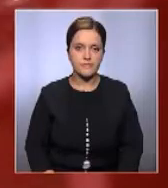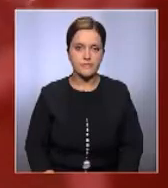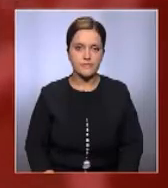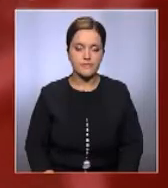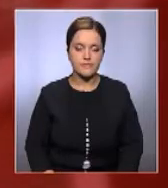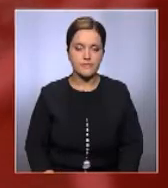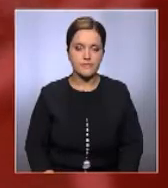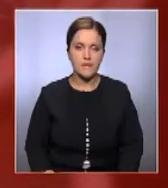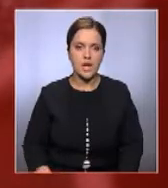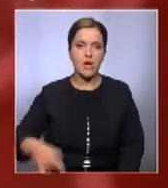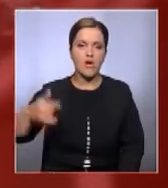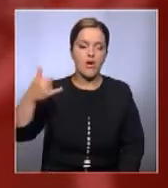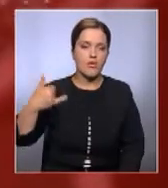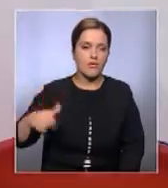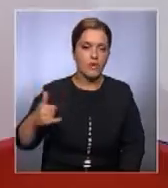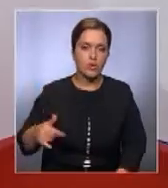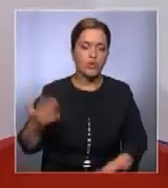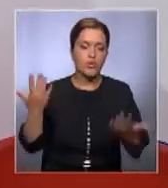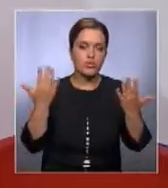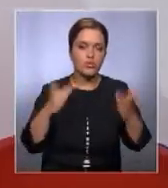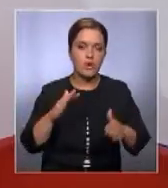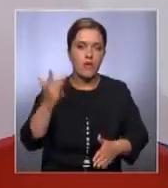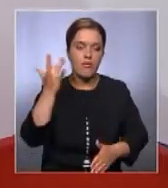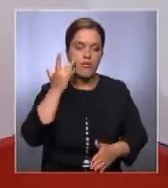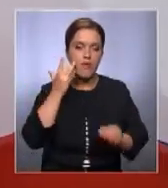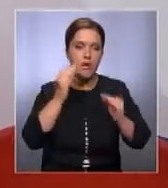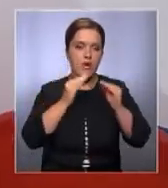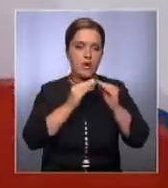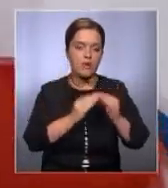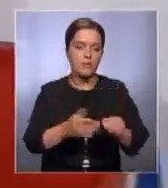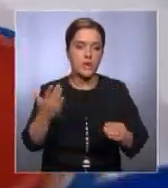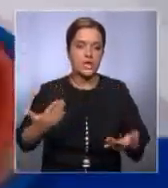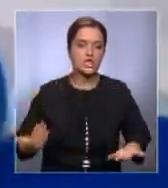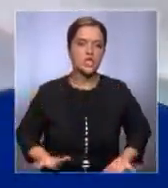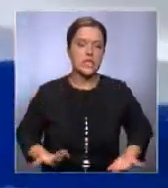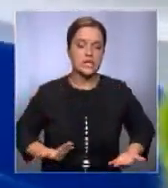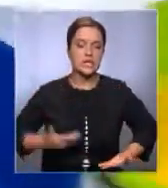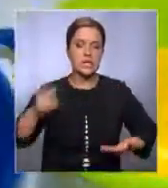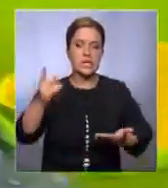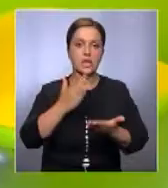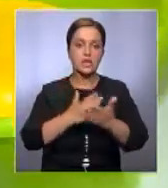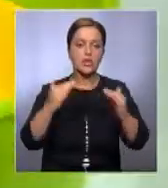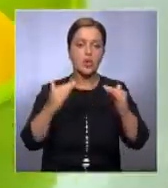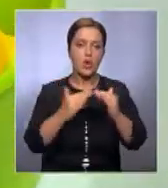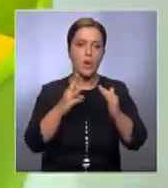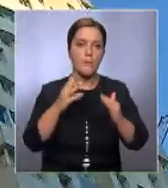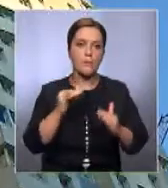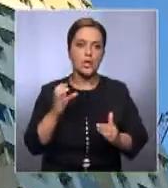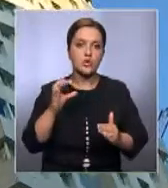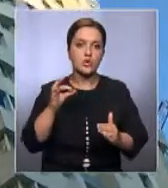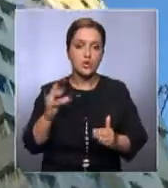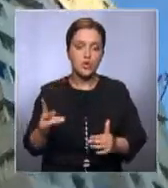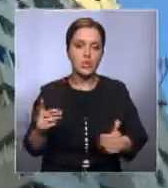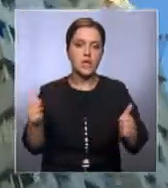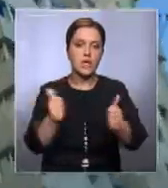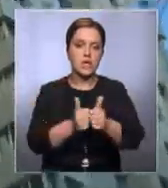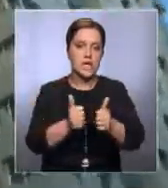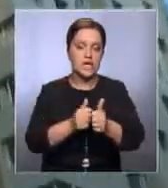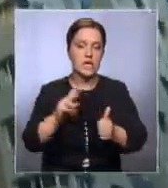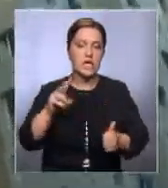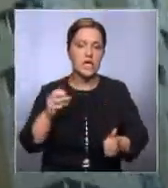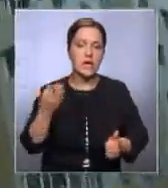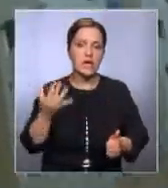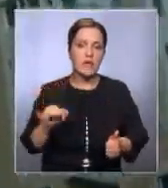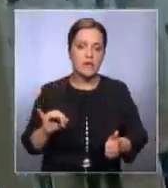Тазики и ведра становятся неизменными атрибутами жителей жилищного комплекса «Мисон». Дом расположен почти в центре левого